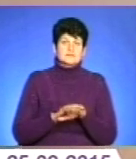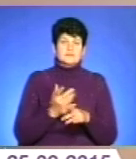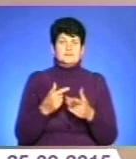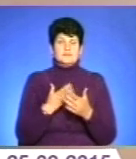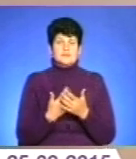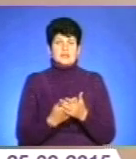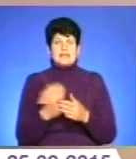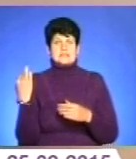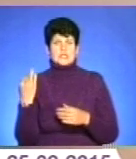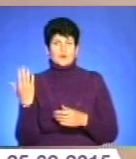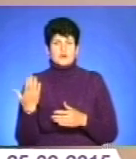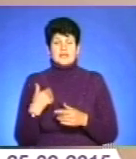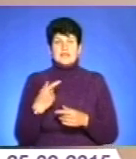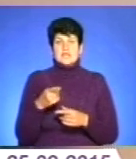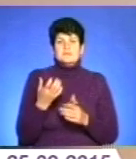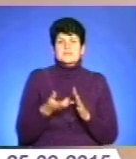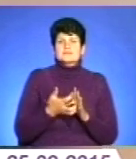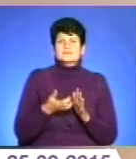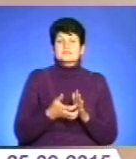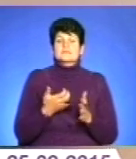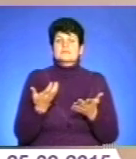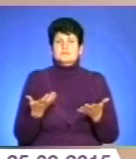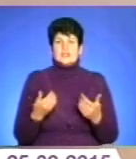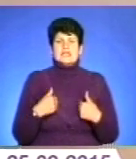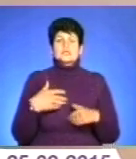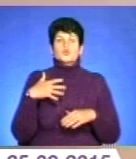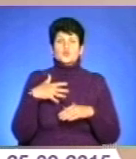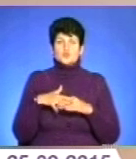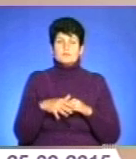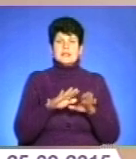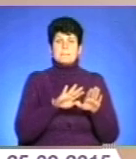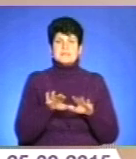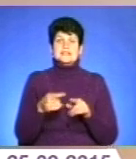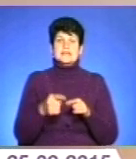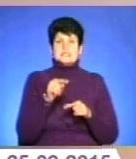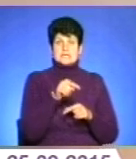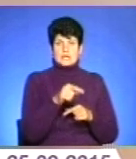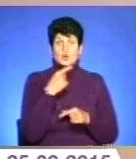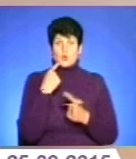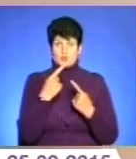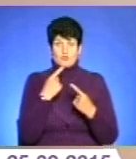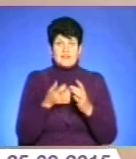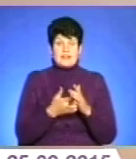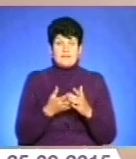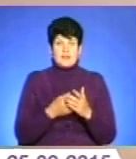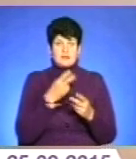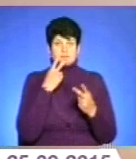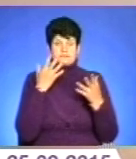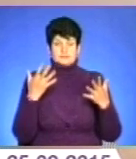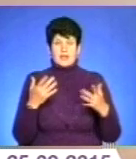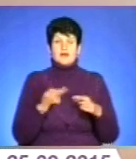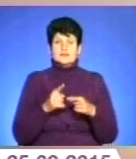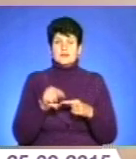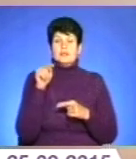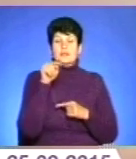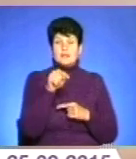дані, певні історії, і їм завжди не вистачає. Тобто я зрозуміла після цих розмов, що їм не вистачає емоцій. А це та складова